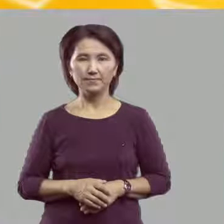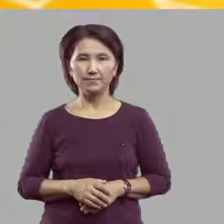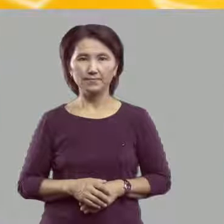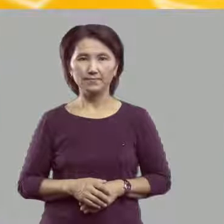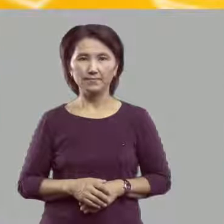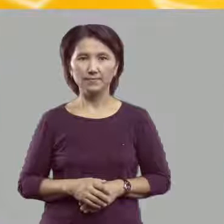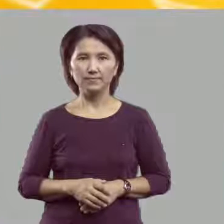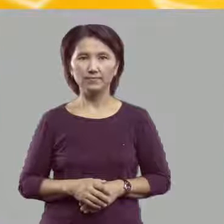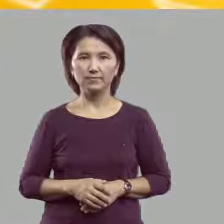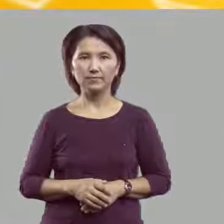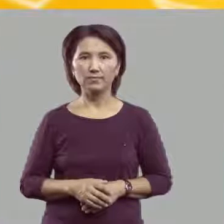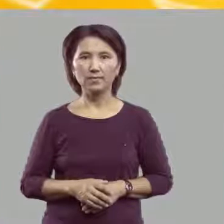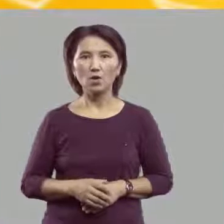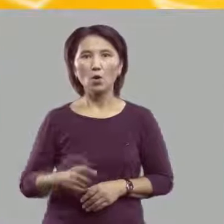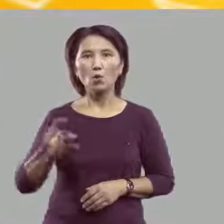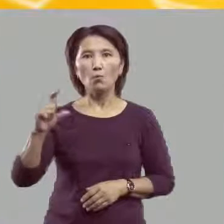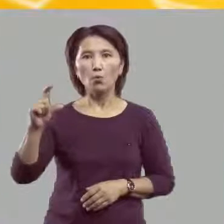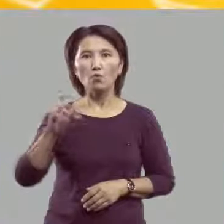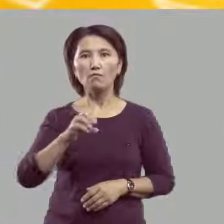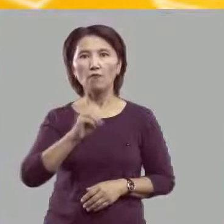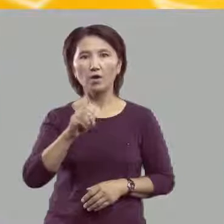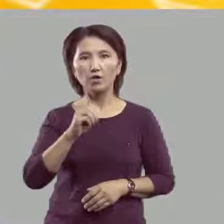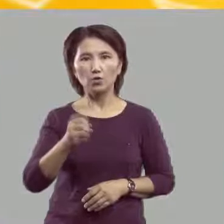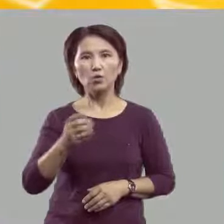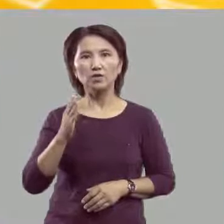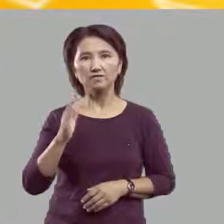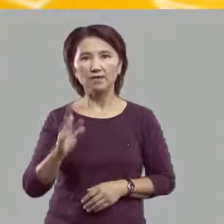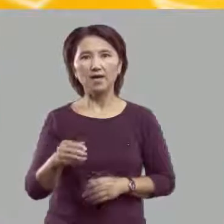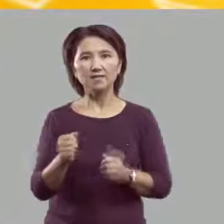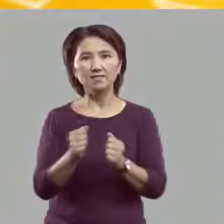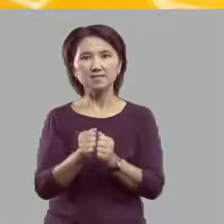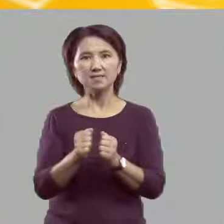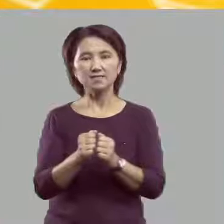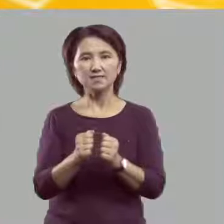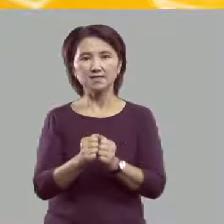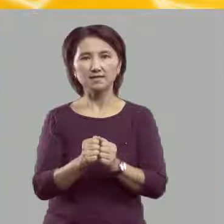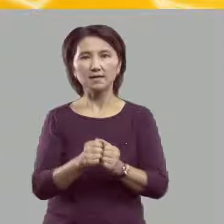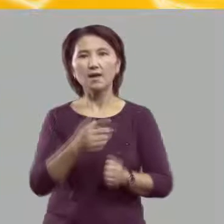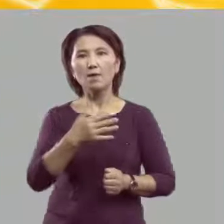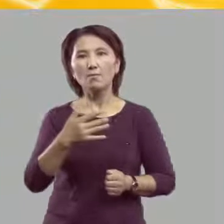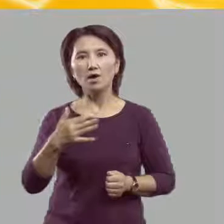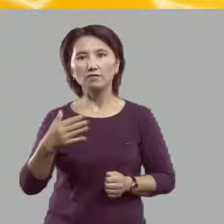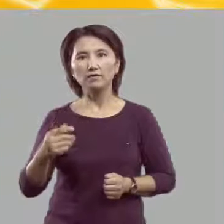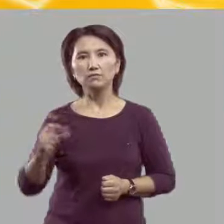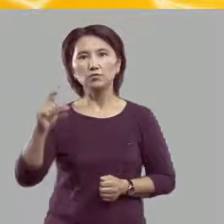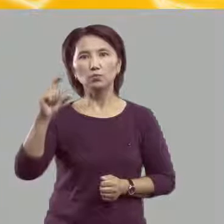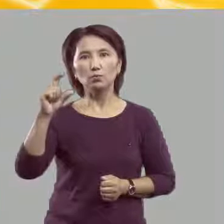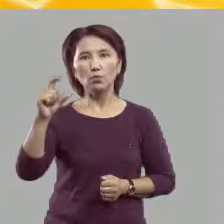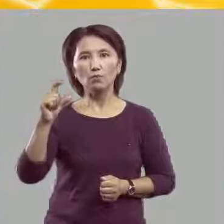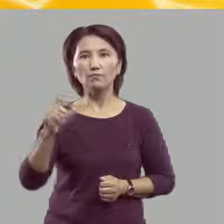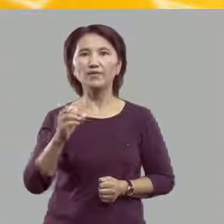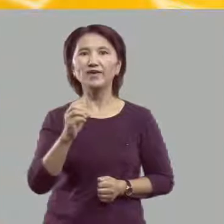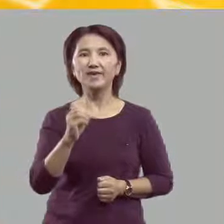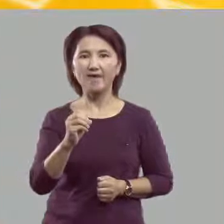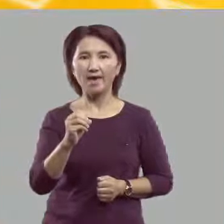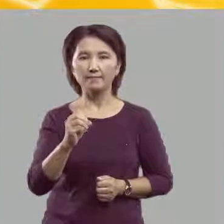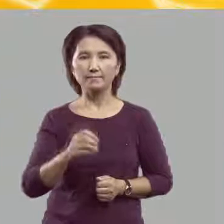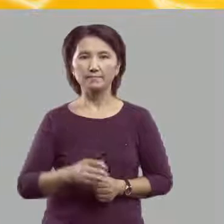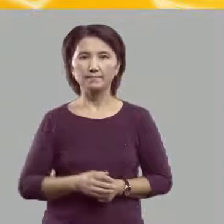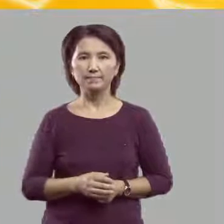Буква Ё является соседкой по алфавиту буквы Е.